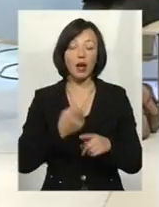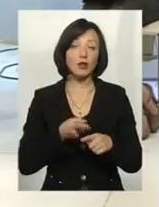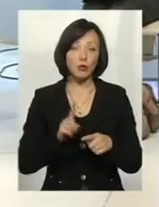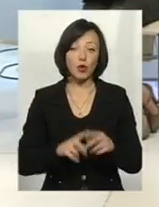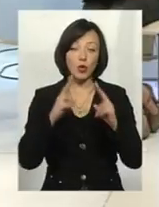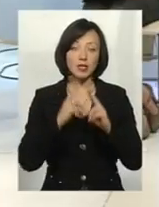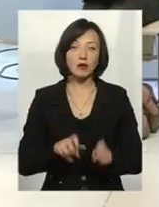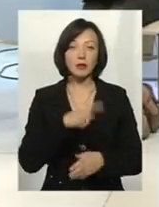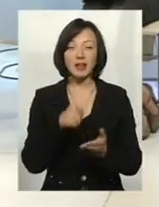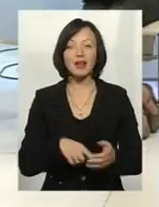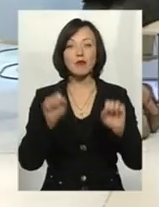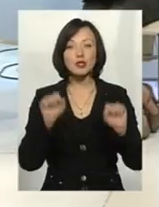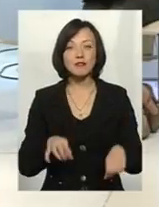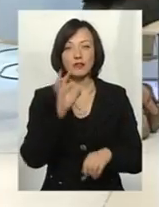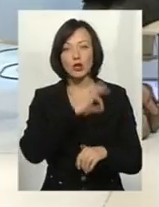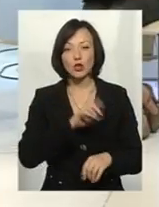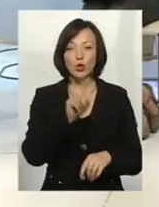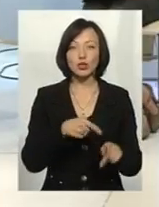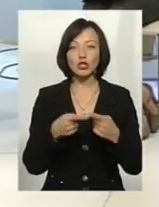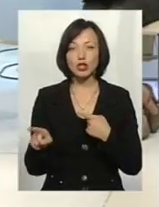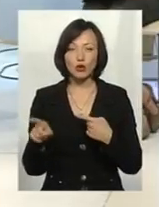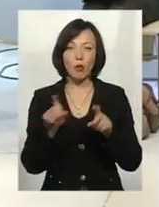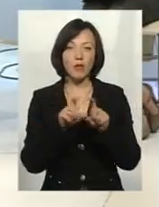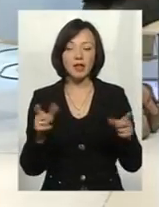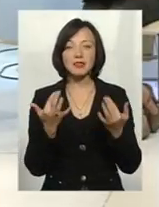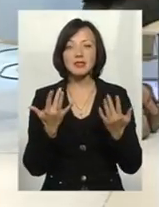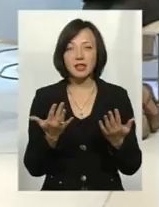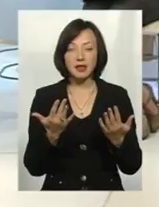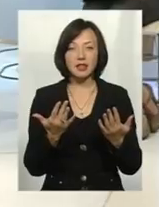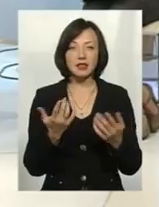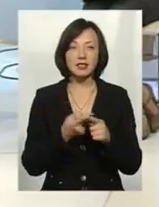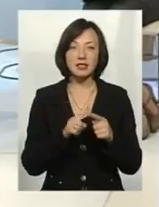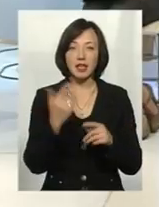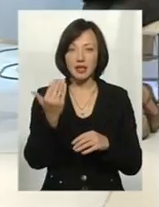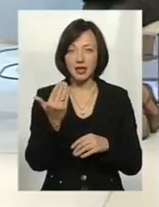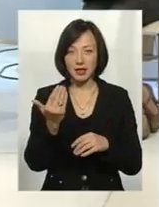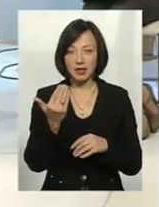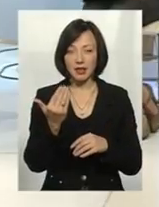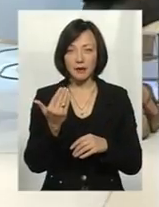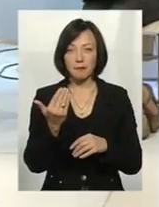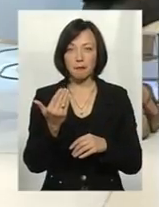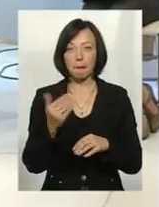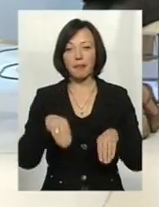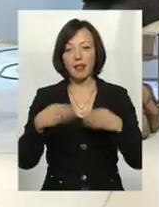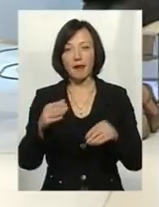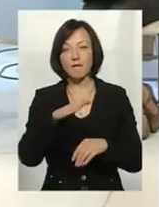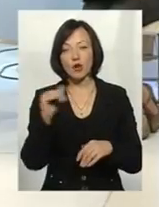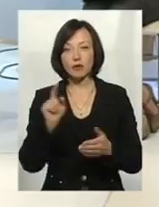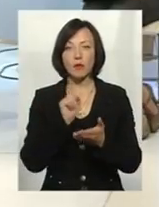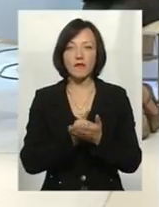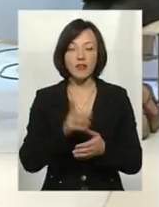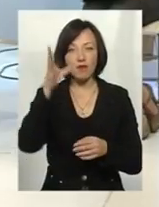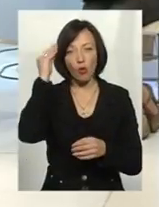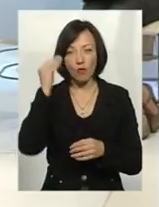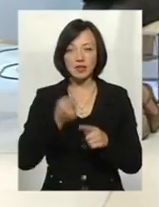розглянути питання можливості використання то чи інше об'єкта, і скільки це їхня ініціатива надання в оренду, то і вони повинні